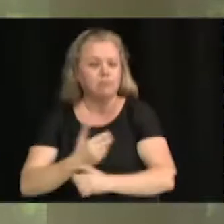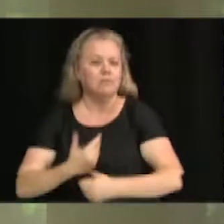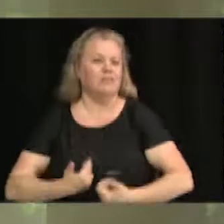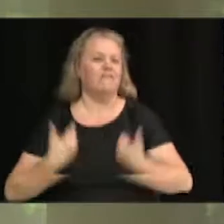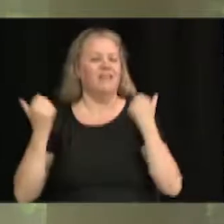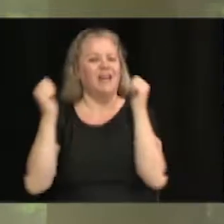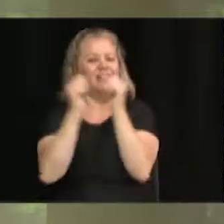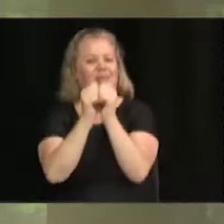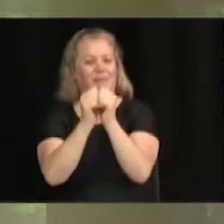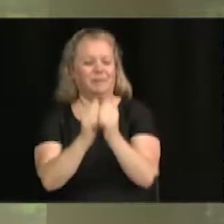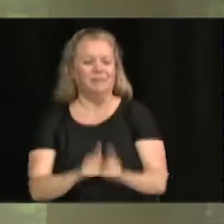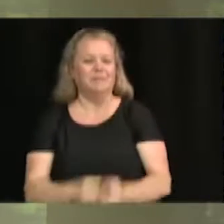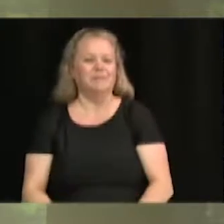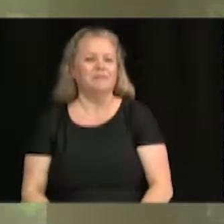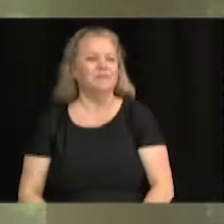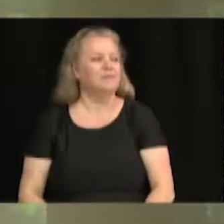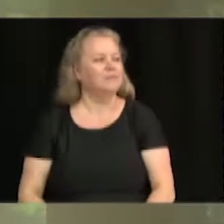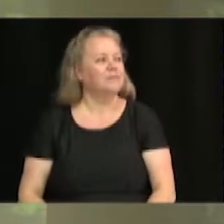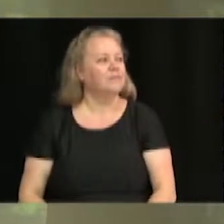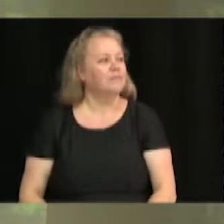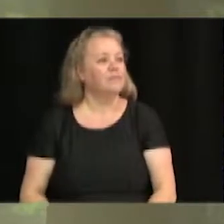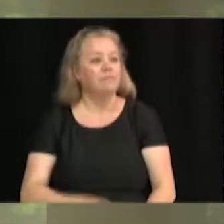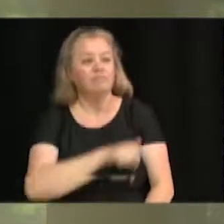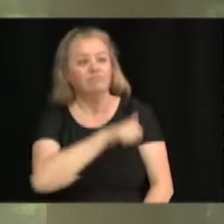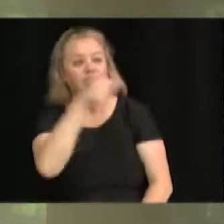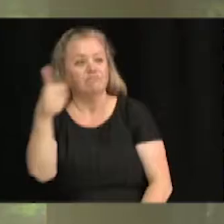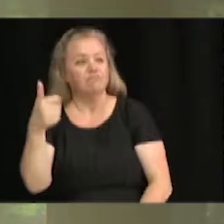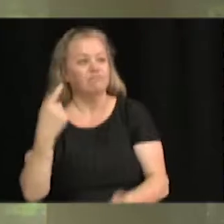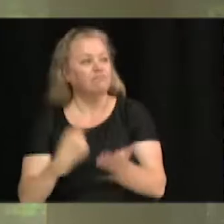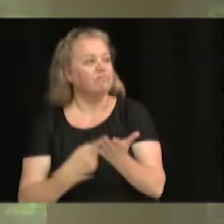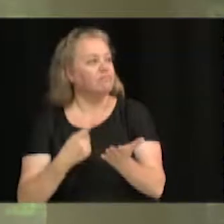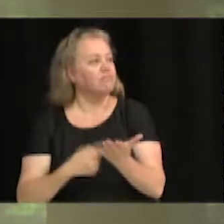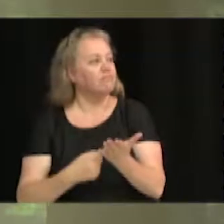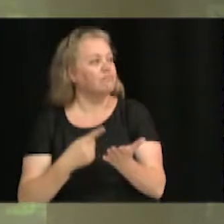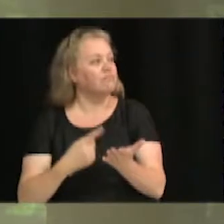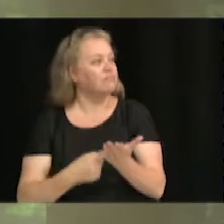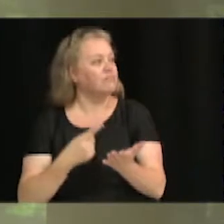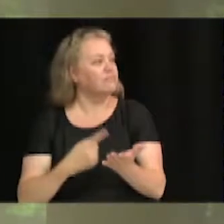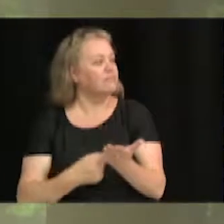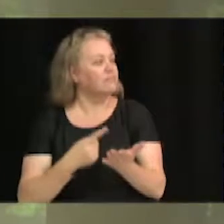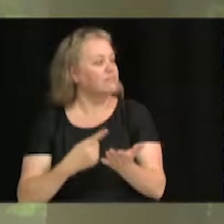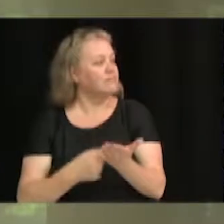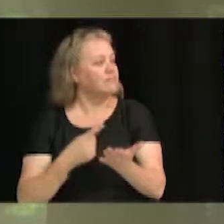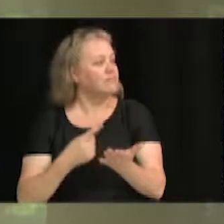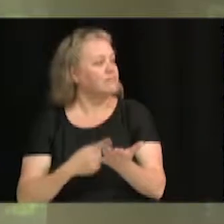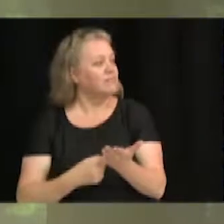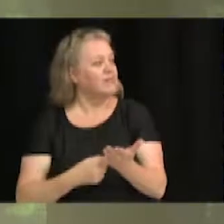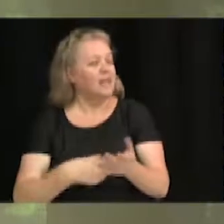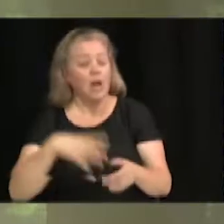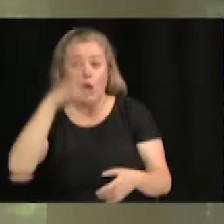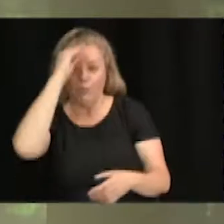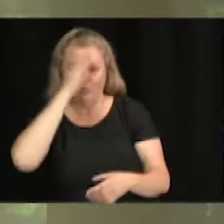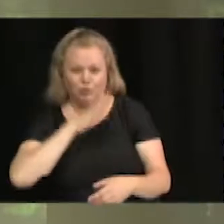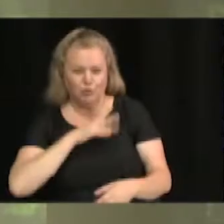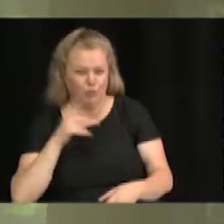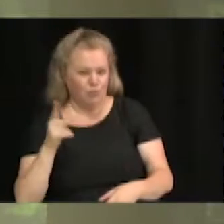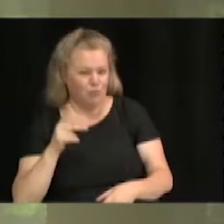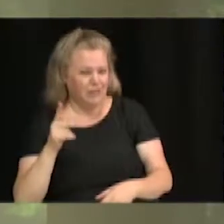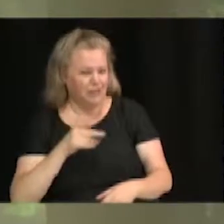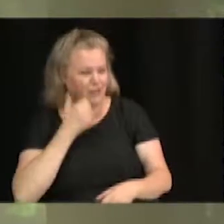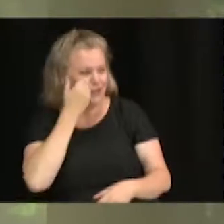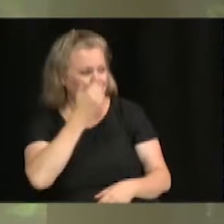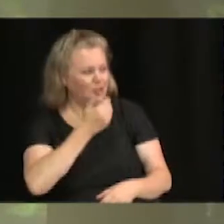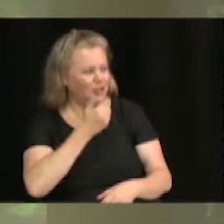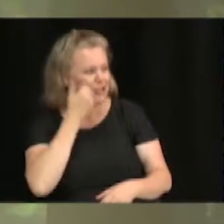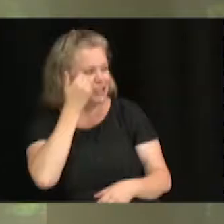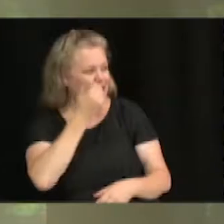Bonjour, merci beaucoup. Autre intervention? Je sais que M. Poisson va peut-être être gêné de le faire, je peux le faire pour lui, mais encore une fois, cette